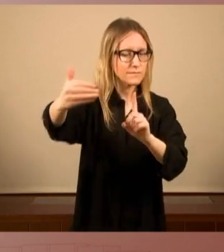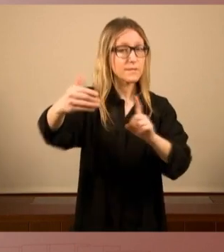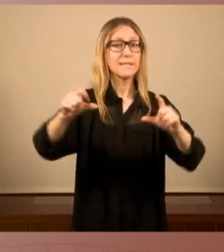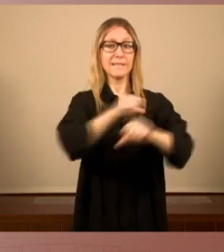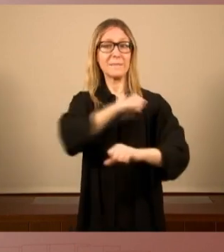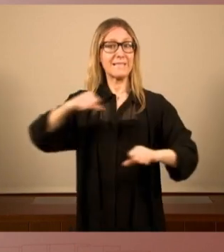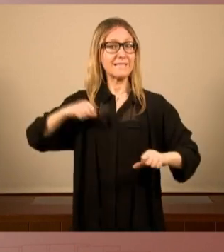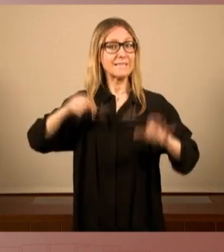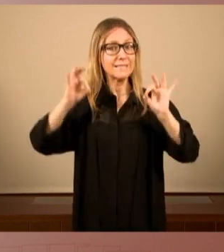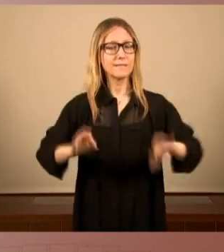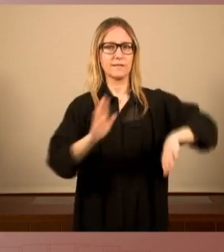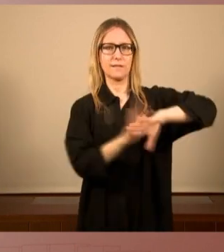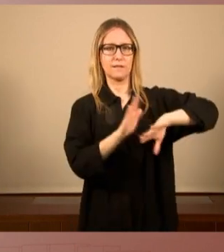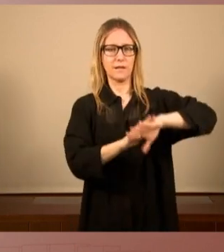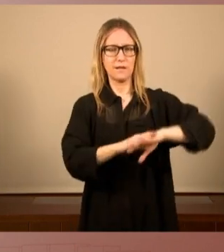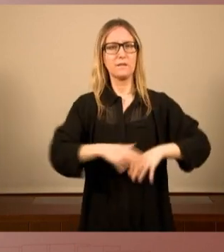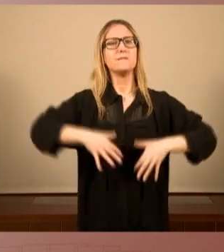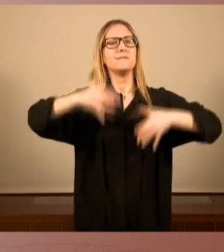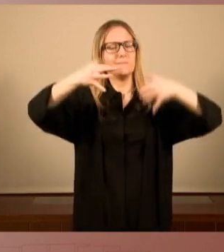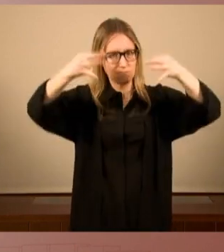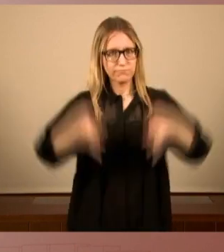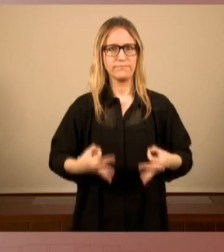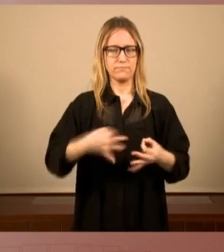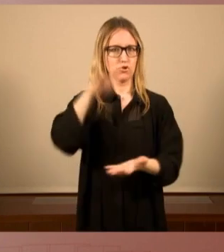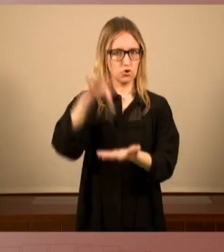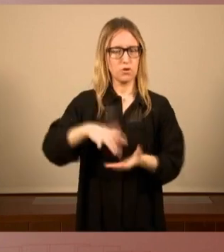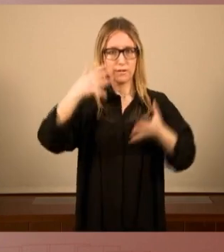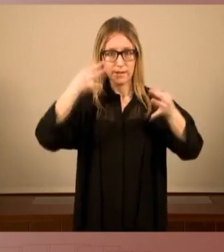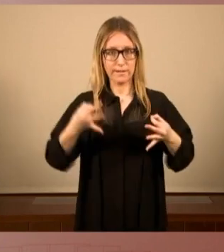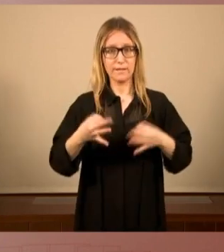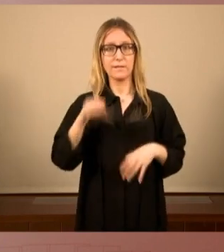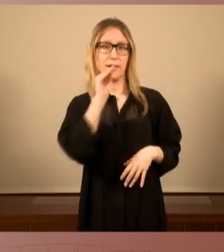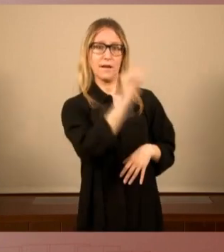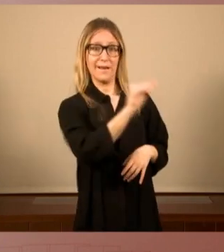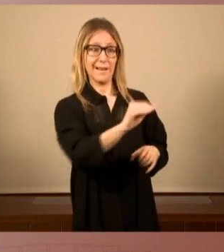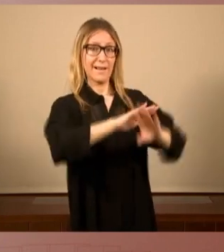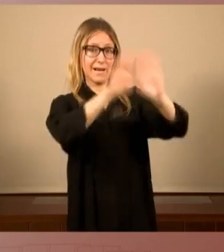es pugui fer efectiu hauria d'anar acabant sí